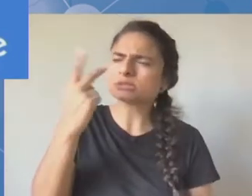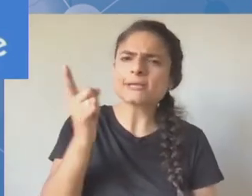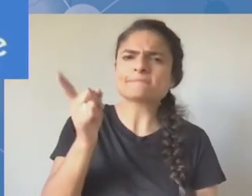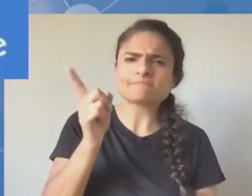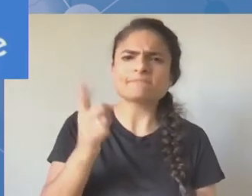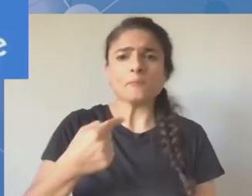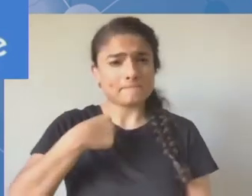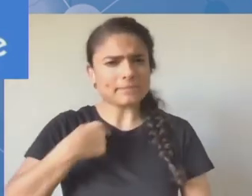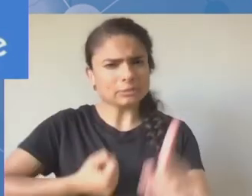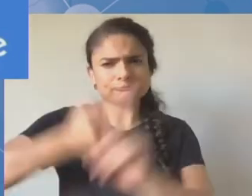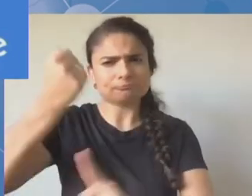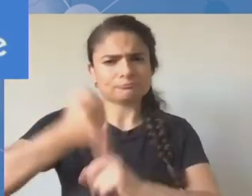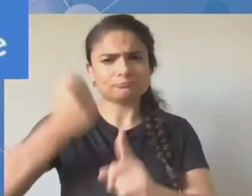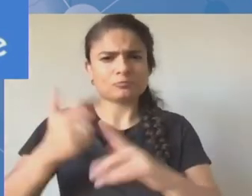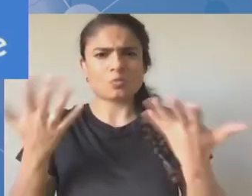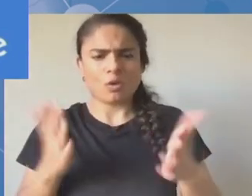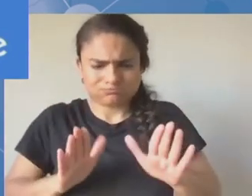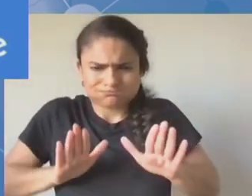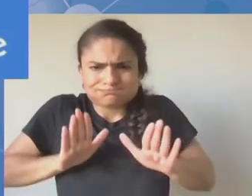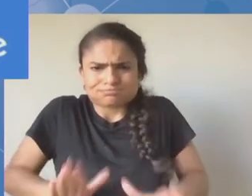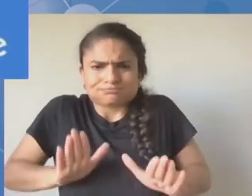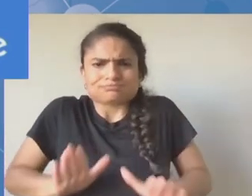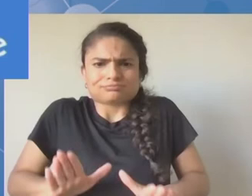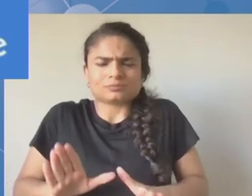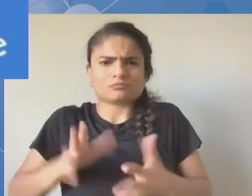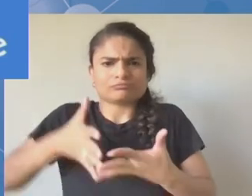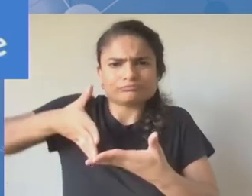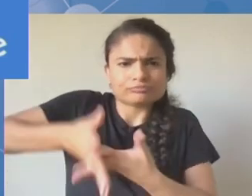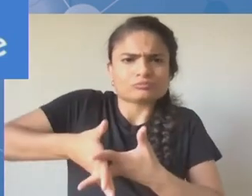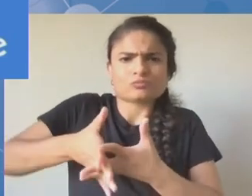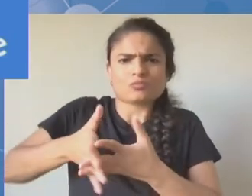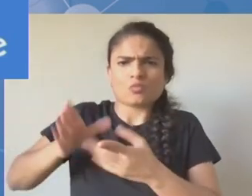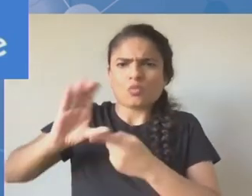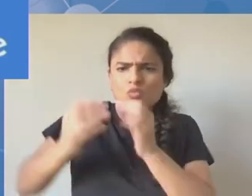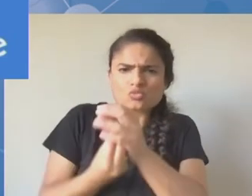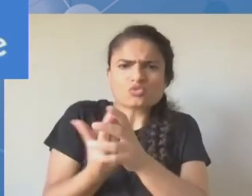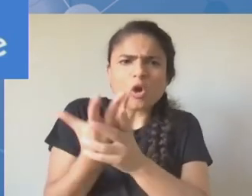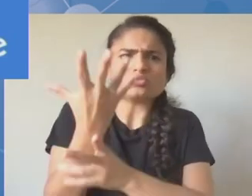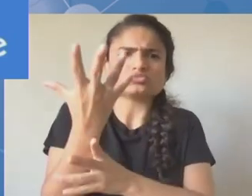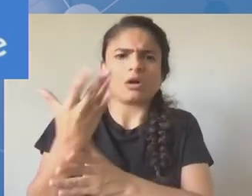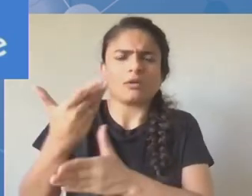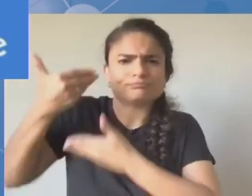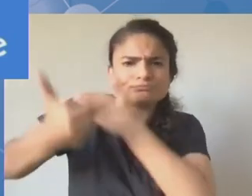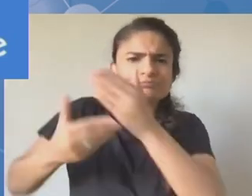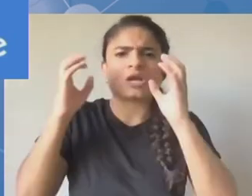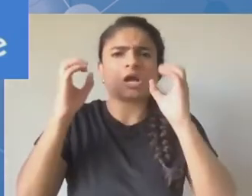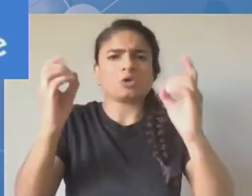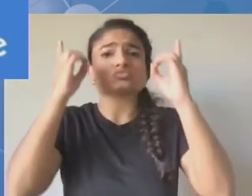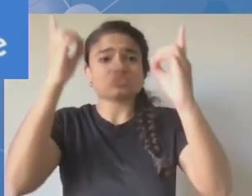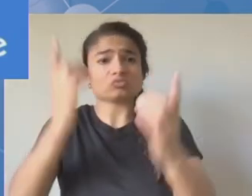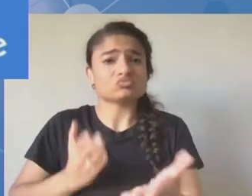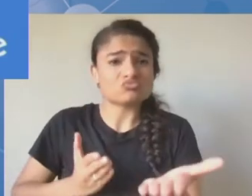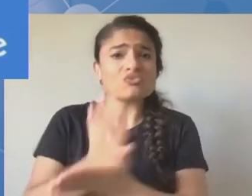Bardzo cieszę się, że bardzo wyraźnie wybrzmiały tutaj kwestie dotyczące praw